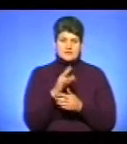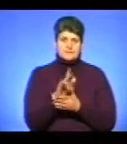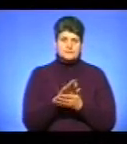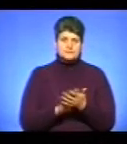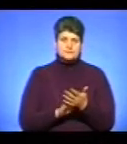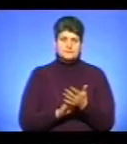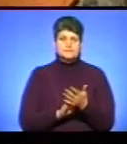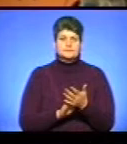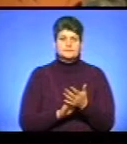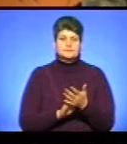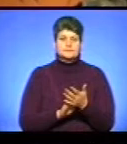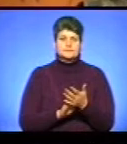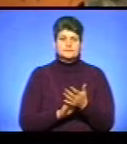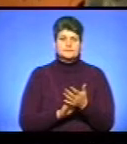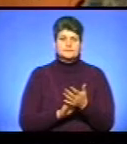Гадомської.